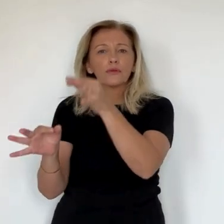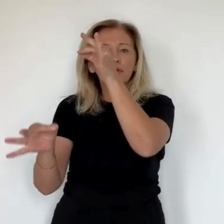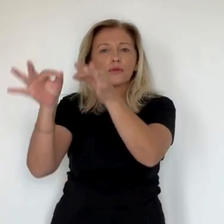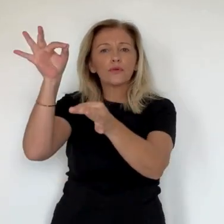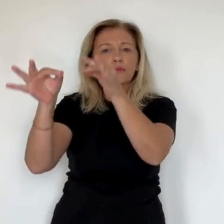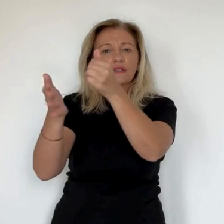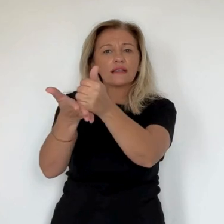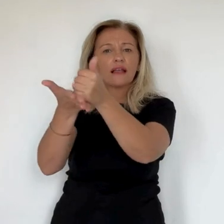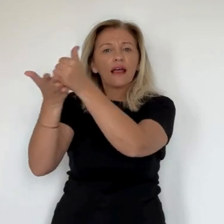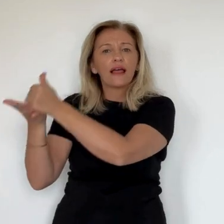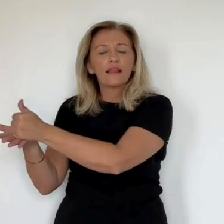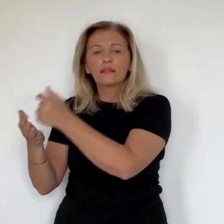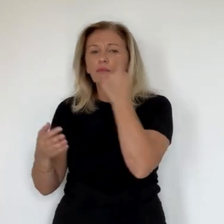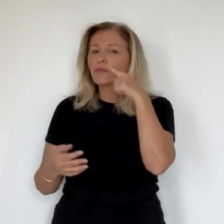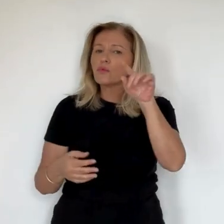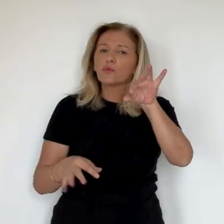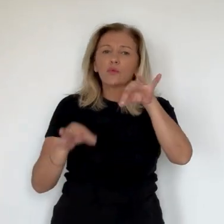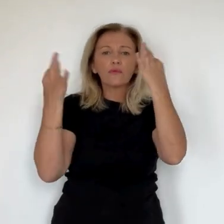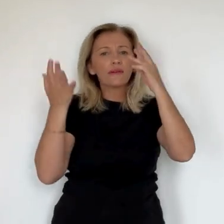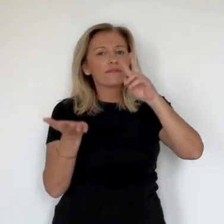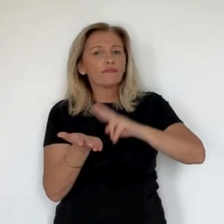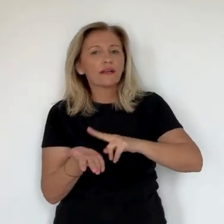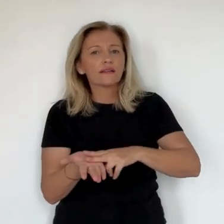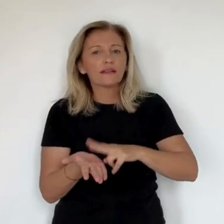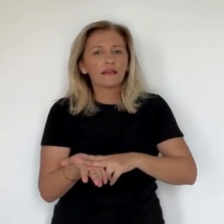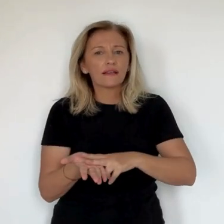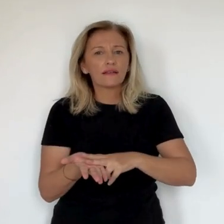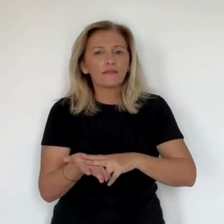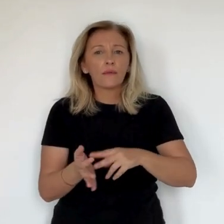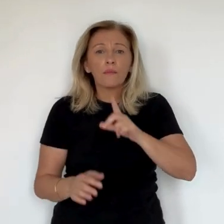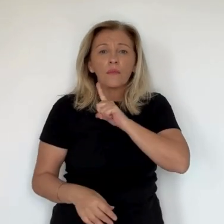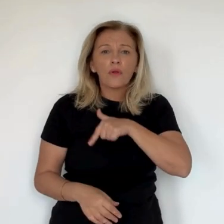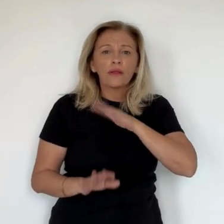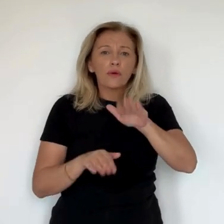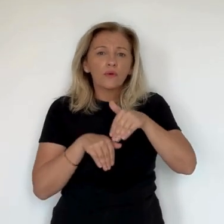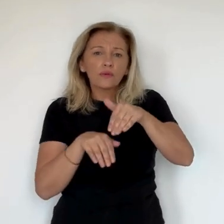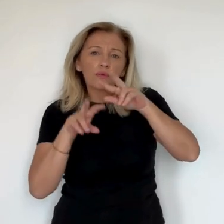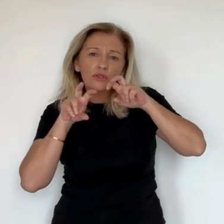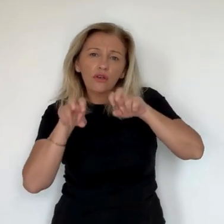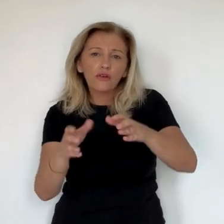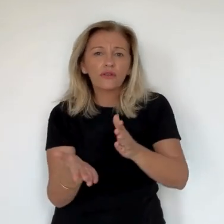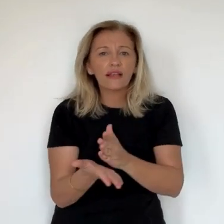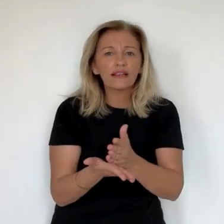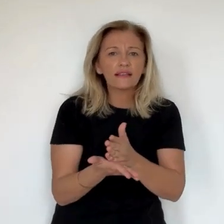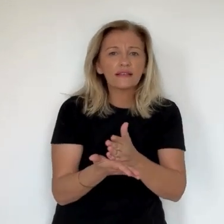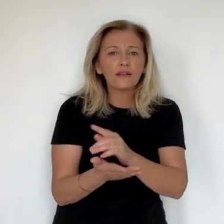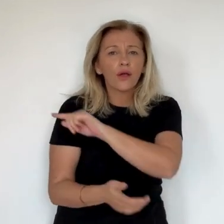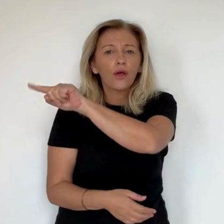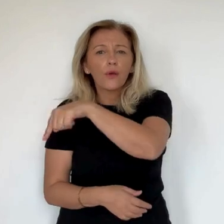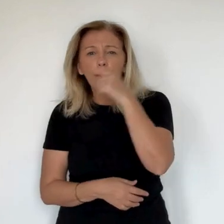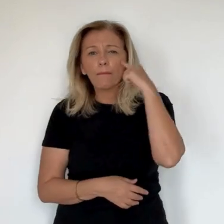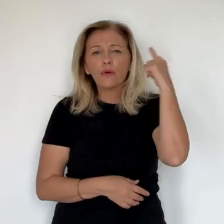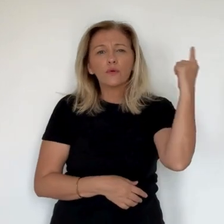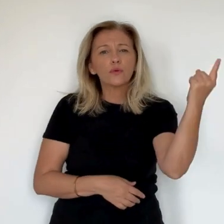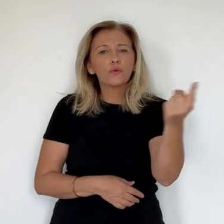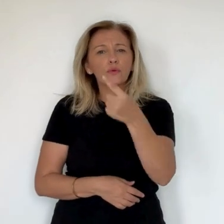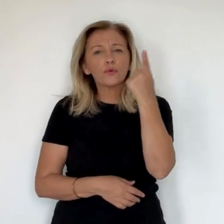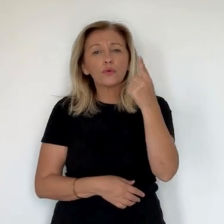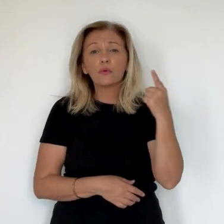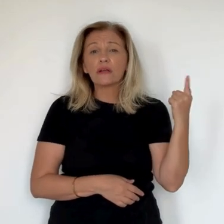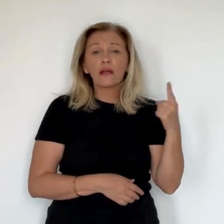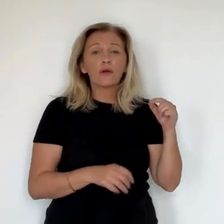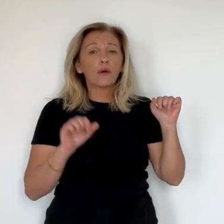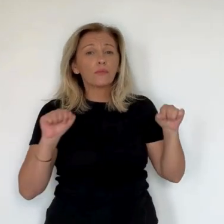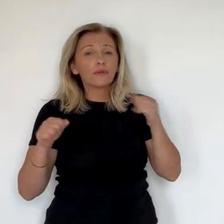leurs investigations et la piste criminelle reste privilégiée. Les explications de Marie-Françoise Stéphanie et Marion Fiamme. Plus les jours